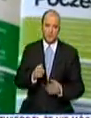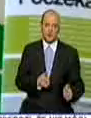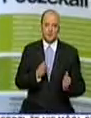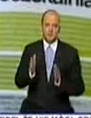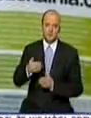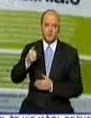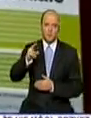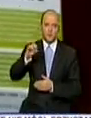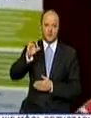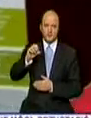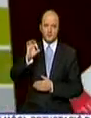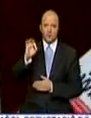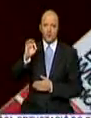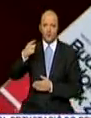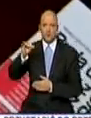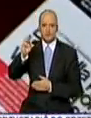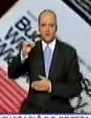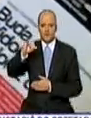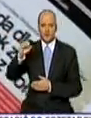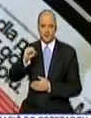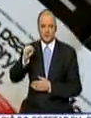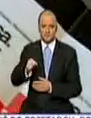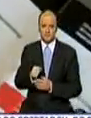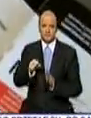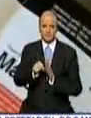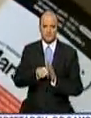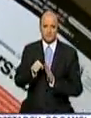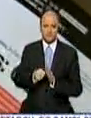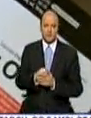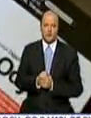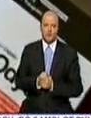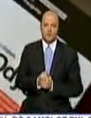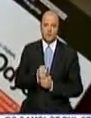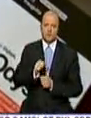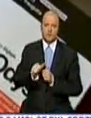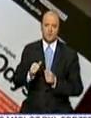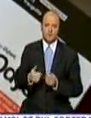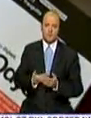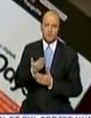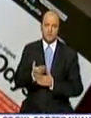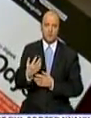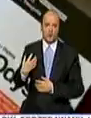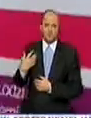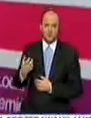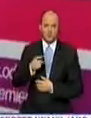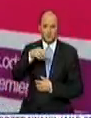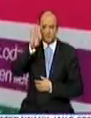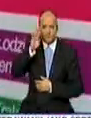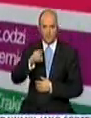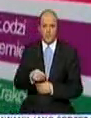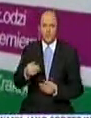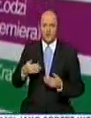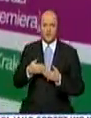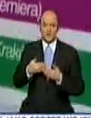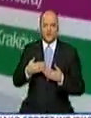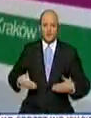i Mars Odyseja, Pawła Miśkiewicza i Damiana Dąbka w reżyserii tego pierwszego, to propozycja gospodarzy. Teatr DAK